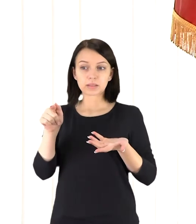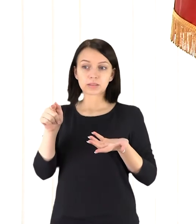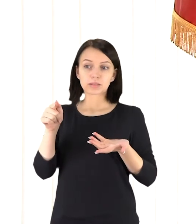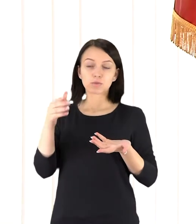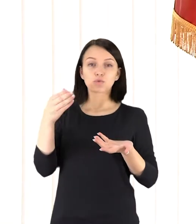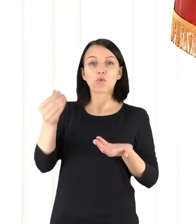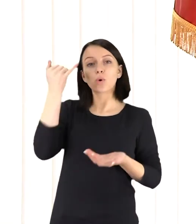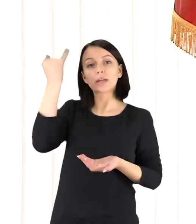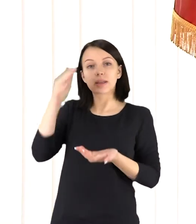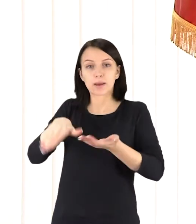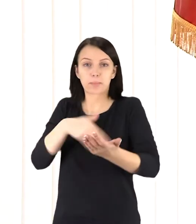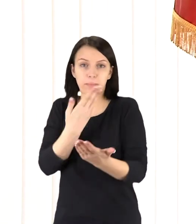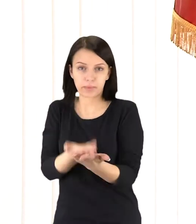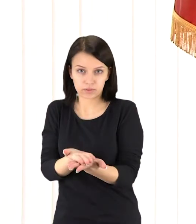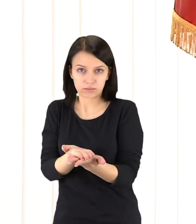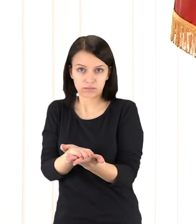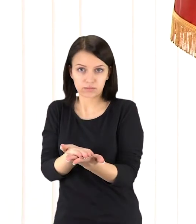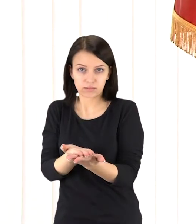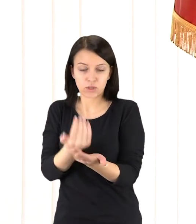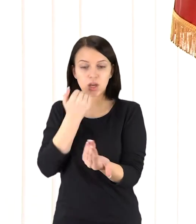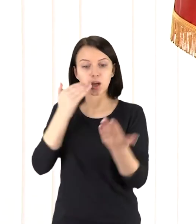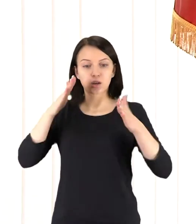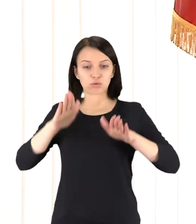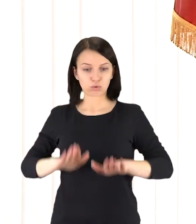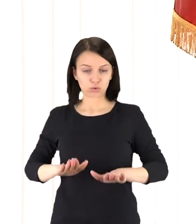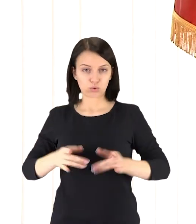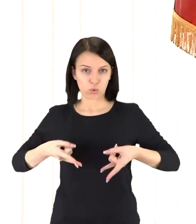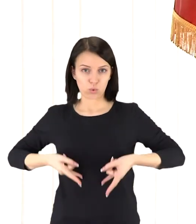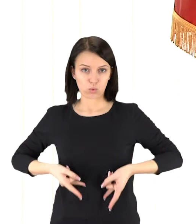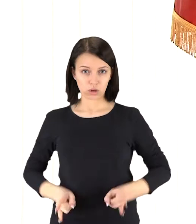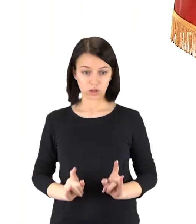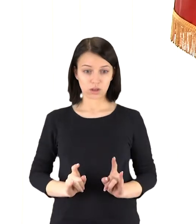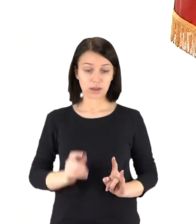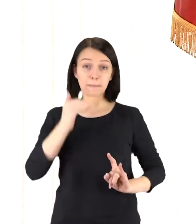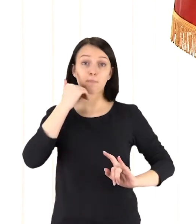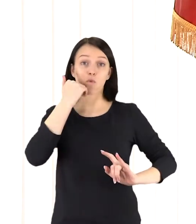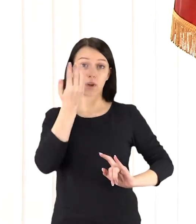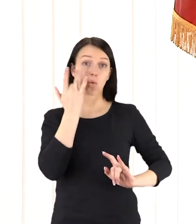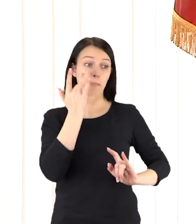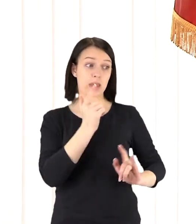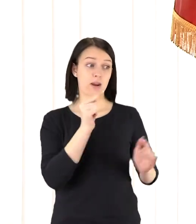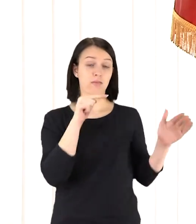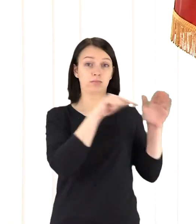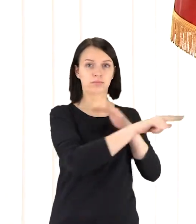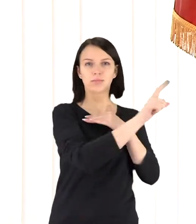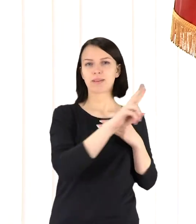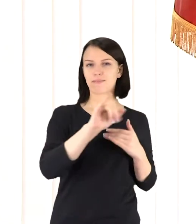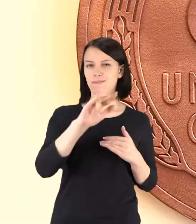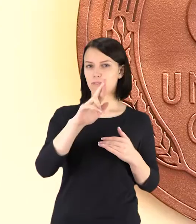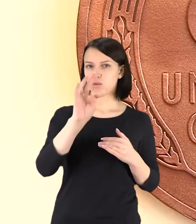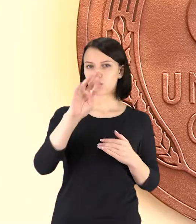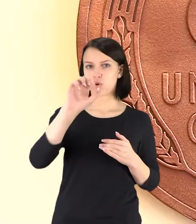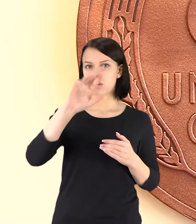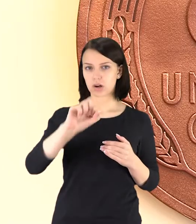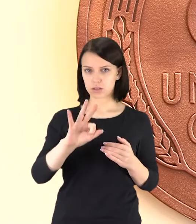savo tokią idėją jam žinti Šiauliuose gimusio vėliau emigravus Junktynes Amerikos valstijas